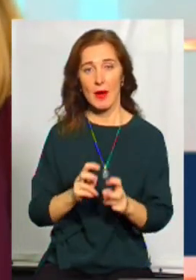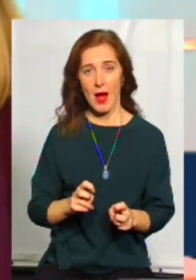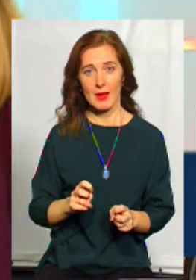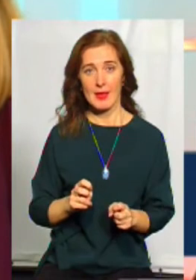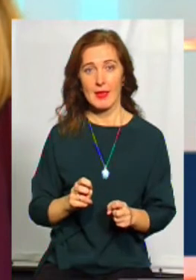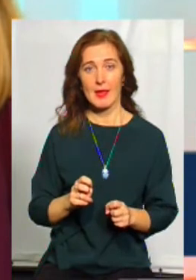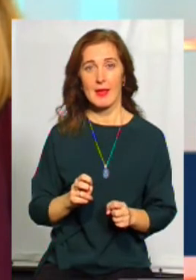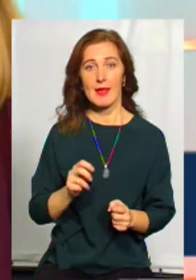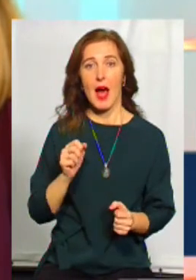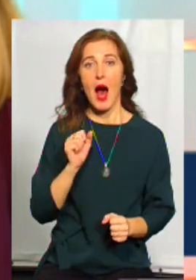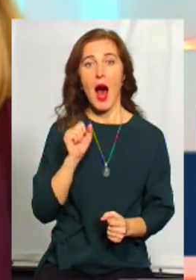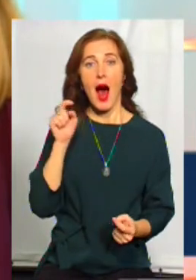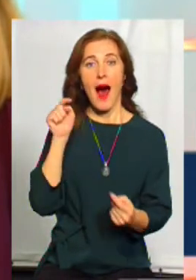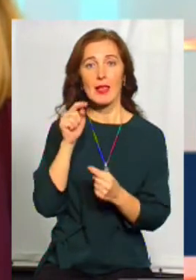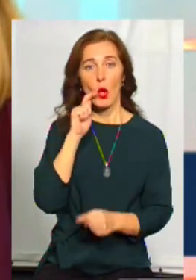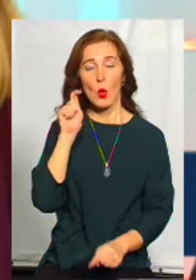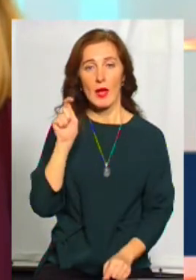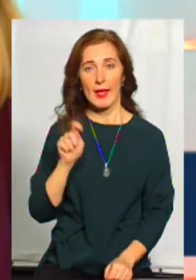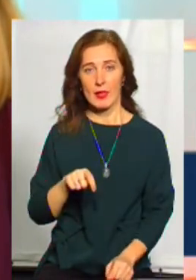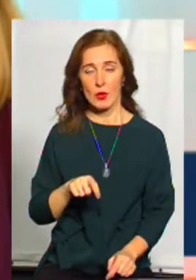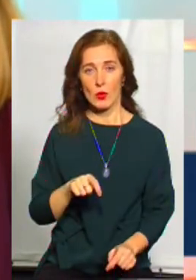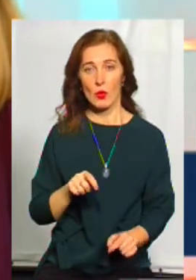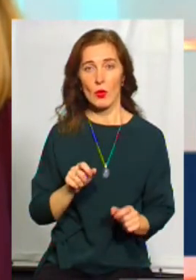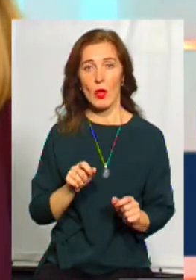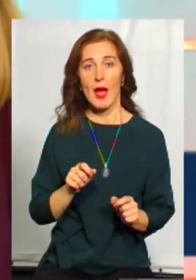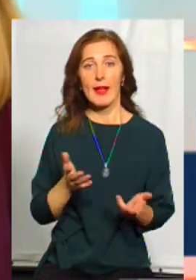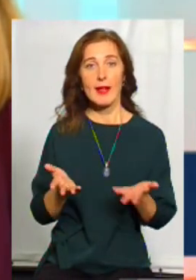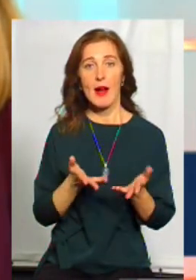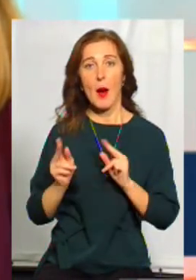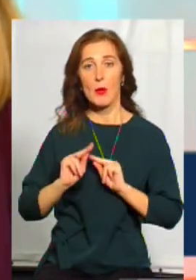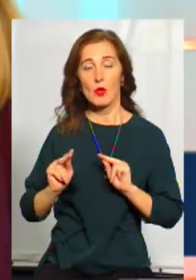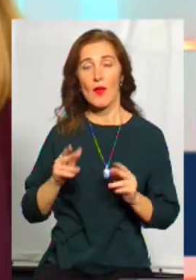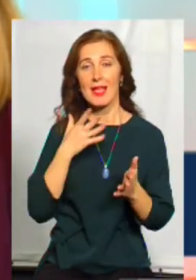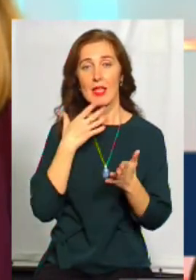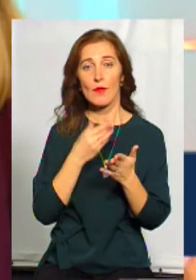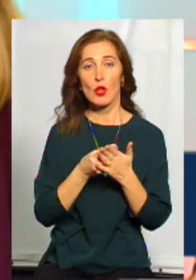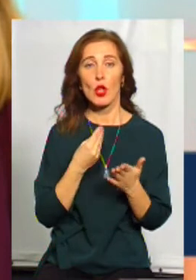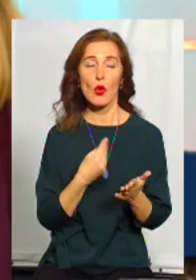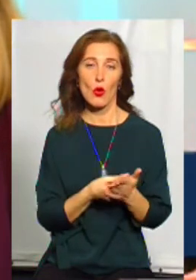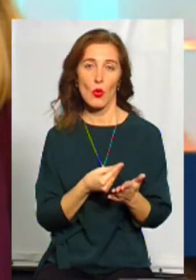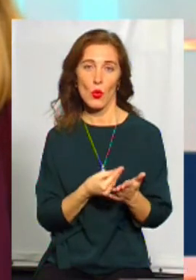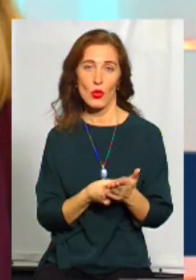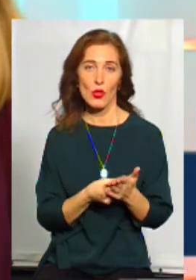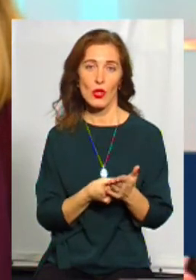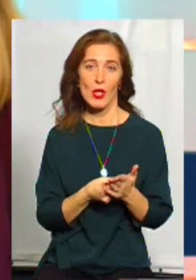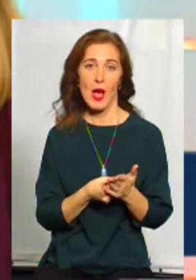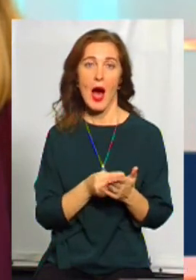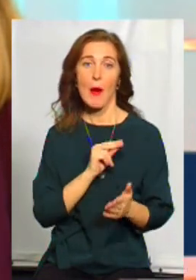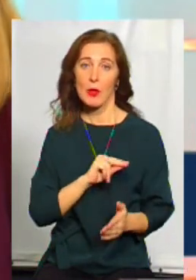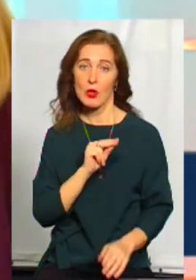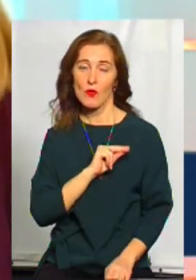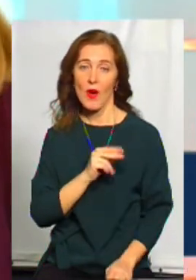територіальною громадою, яка однозначно працювала не за свої гроші, а однозначно працювала за гроші